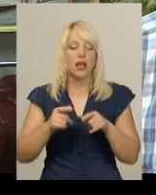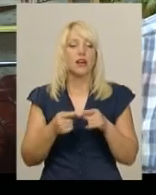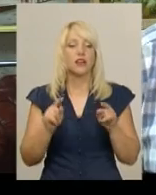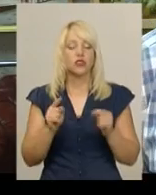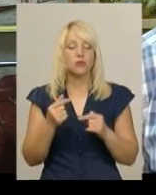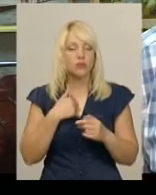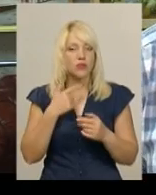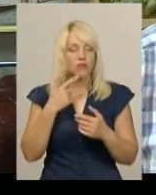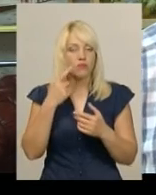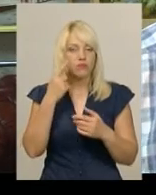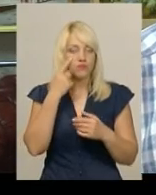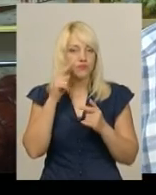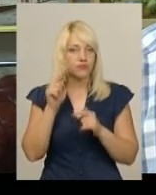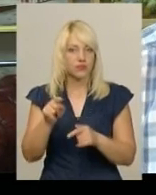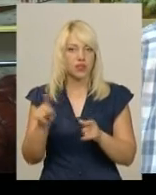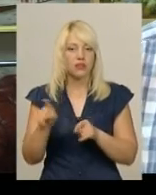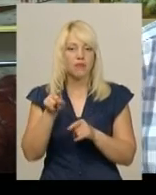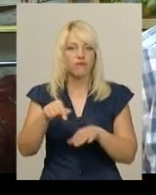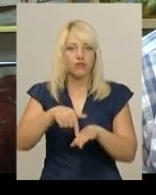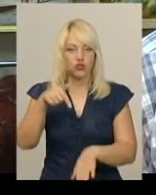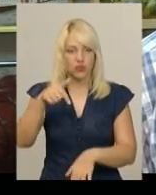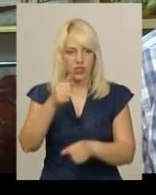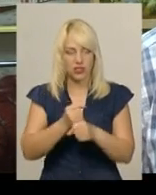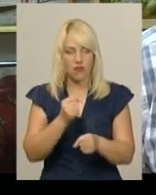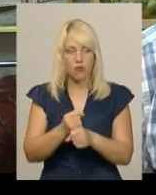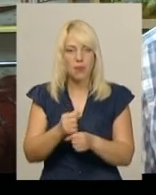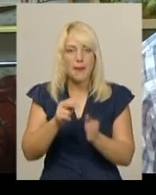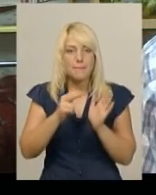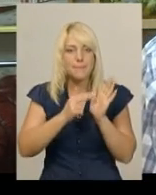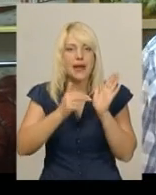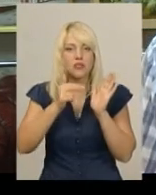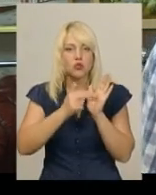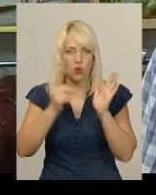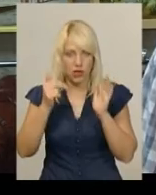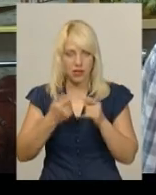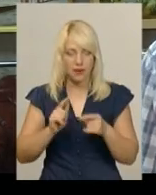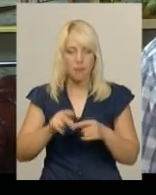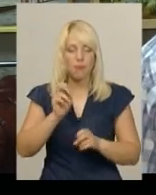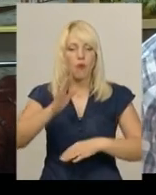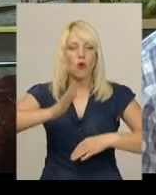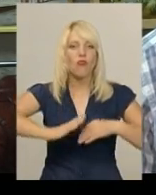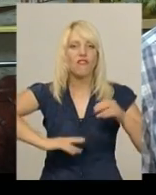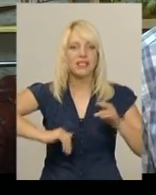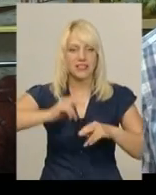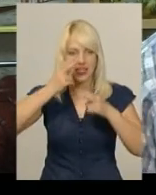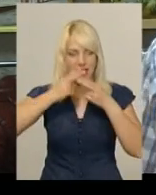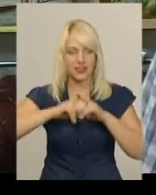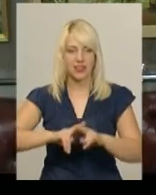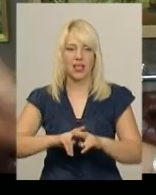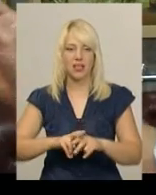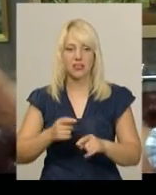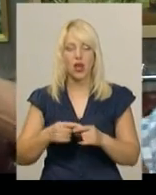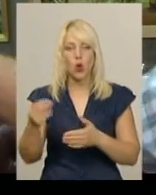відчувається в цій роботі такий сміливий мазок, тобто таке вже як професійна техніка художника,